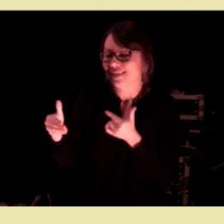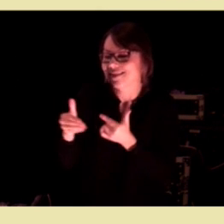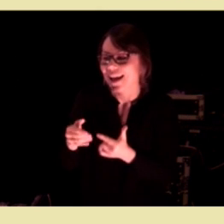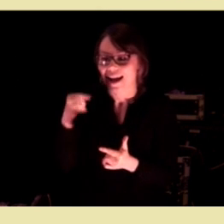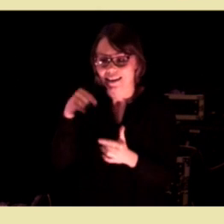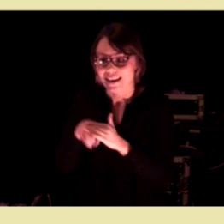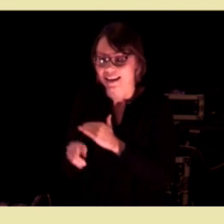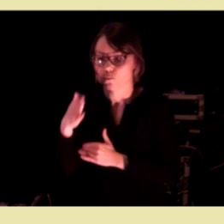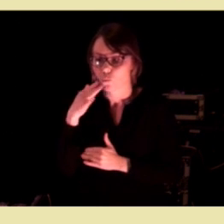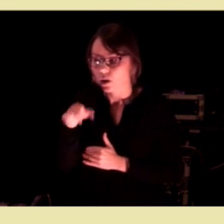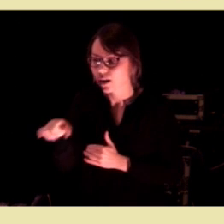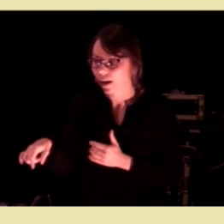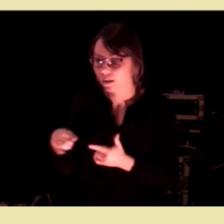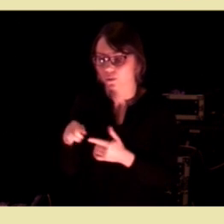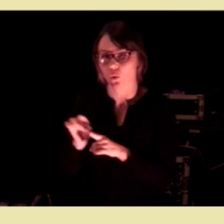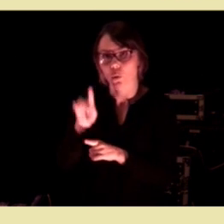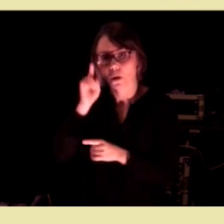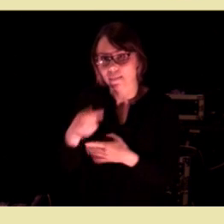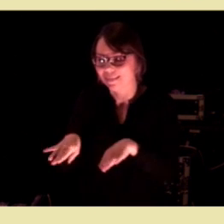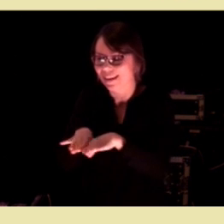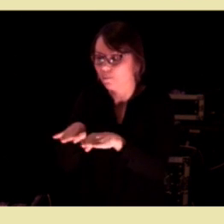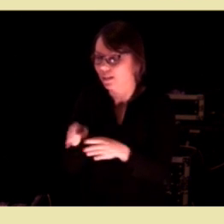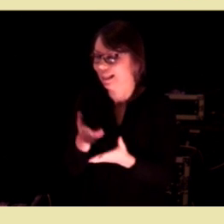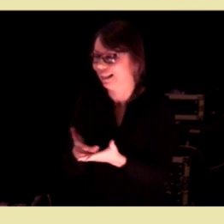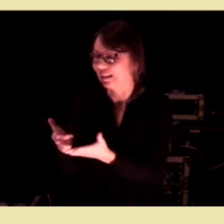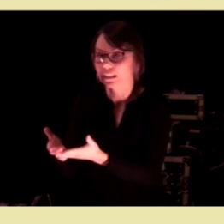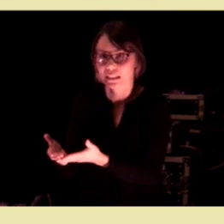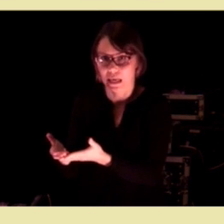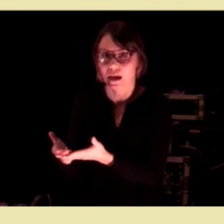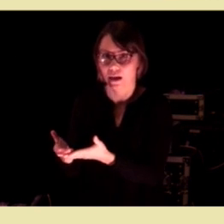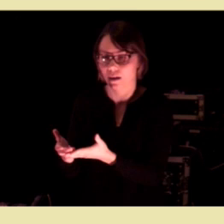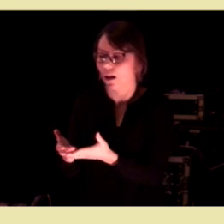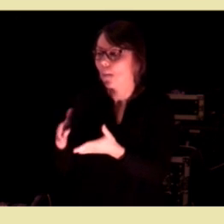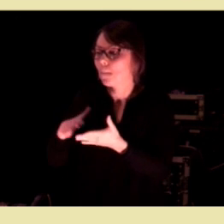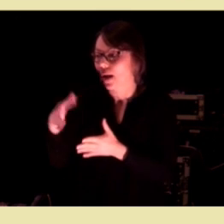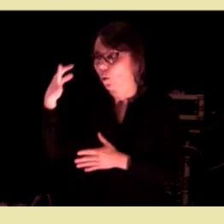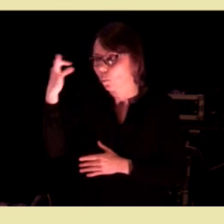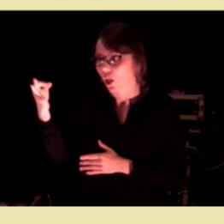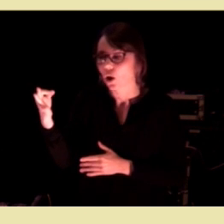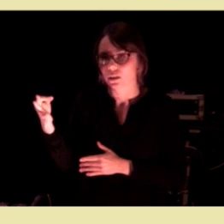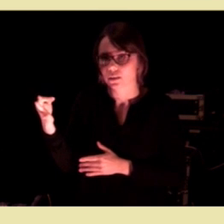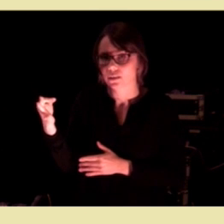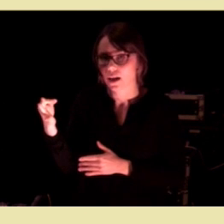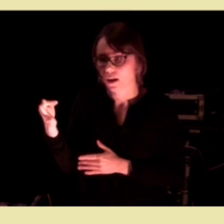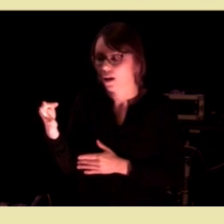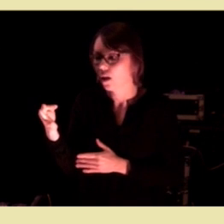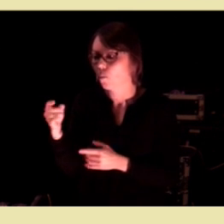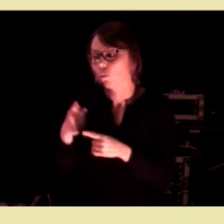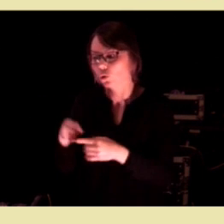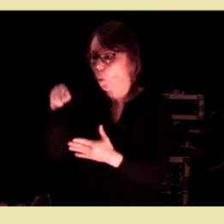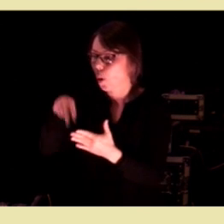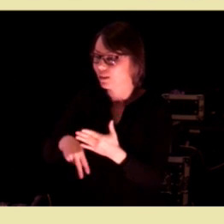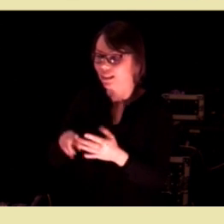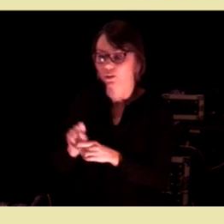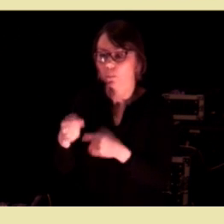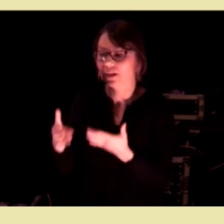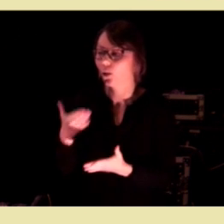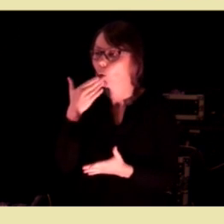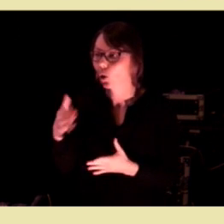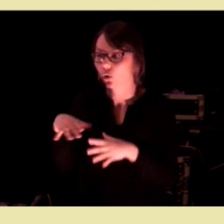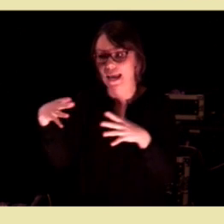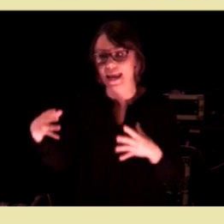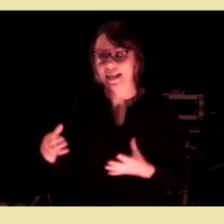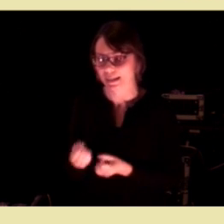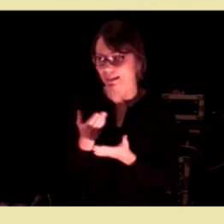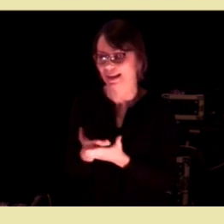innbyggerne og som er i stand til å tilpasse tjenestene med kompetanse og oversikt som gir et godt og